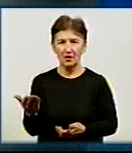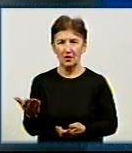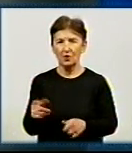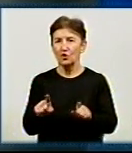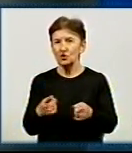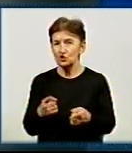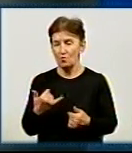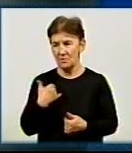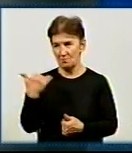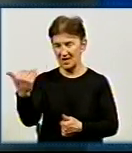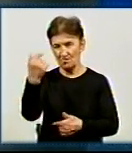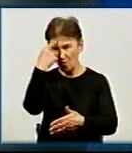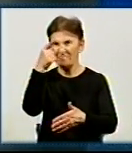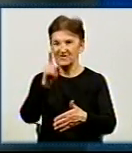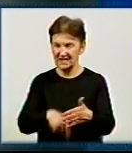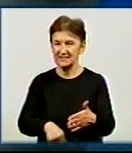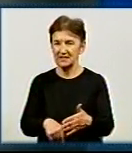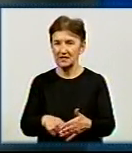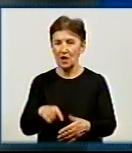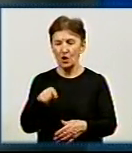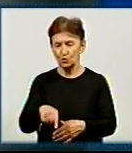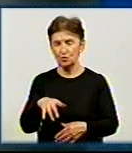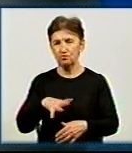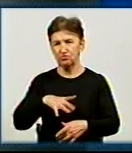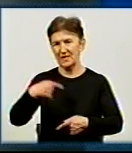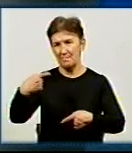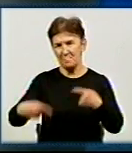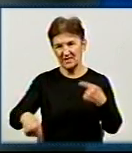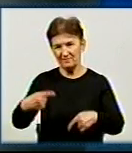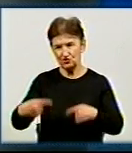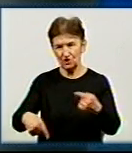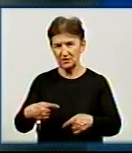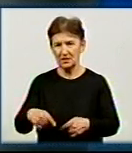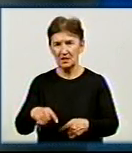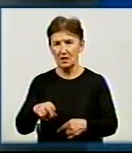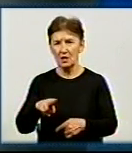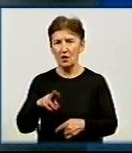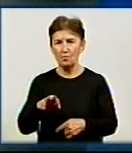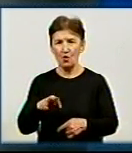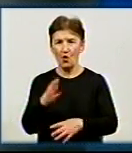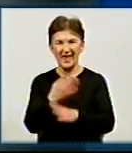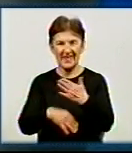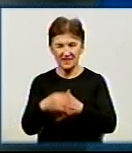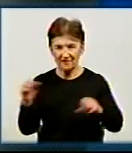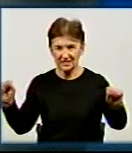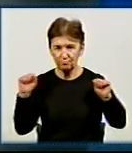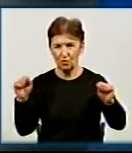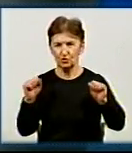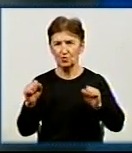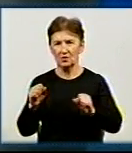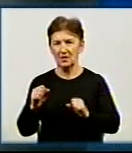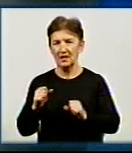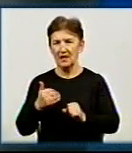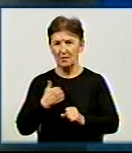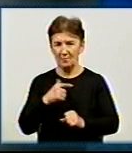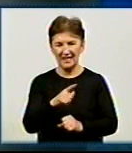Чому ми її визнали? Ось тут було в нас сперечання деякі. По Каті Шумейко, по інваспорту були. Ми з